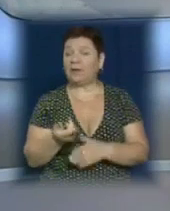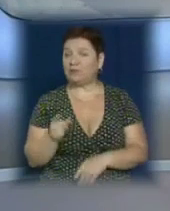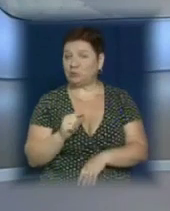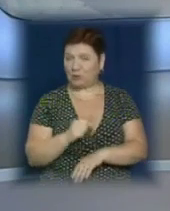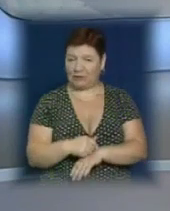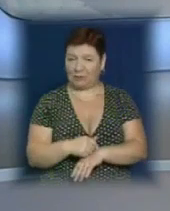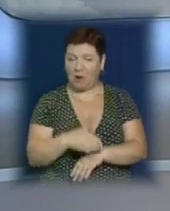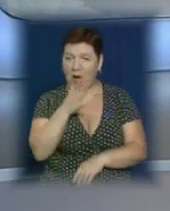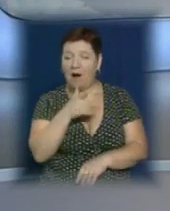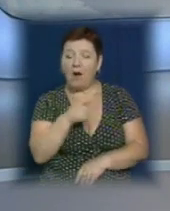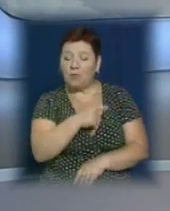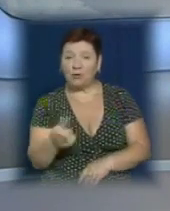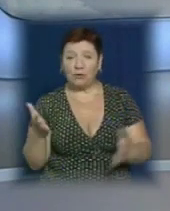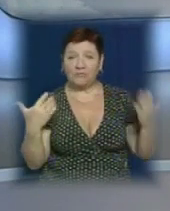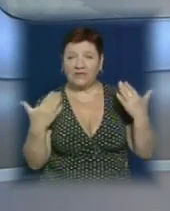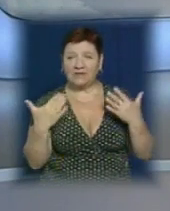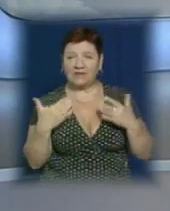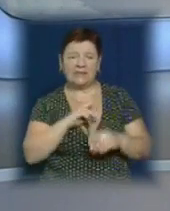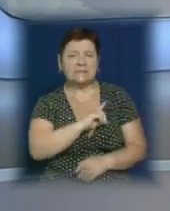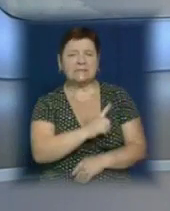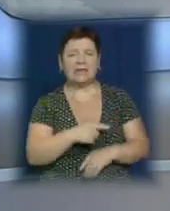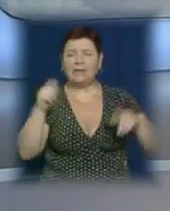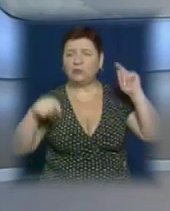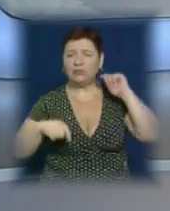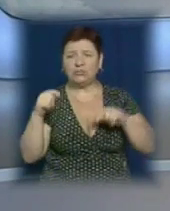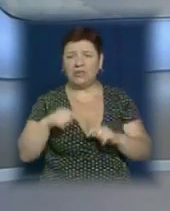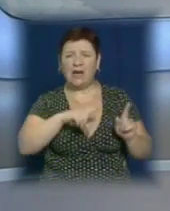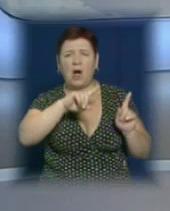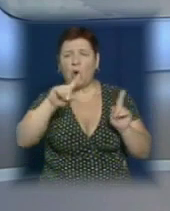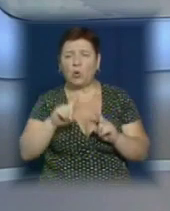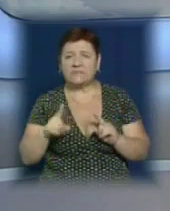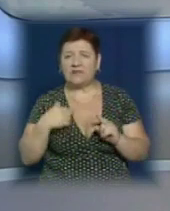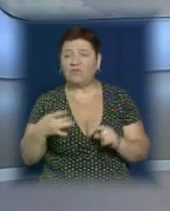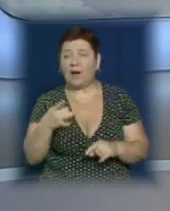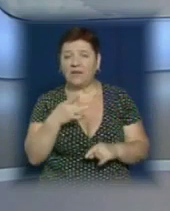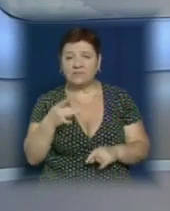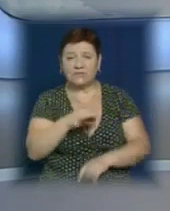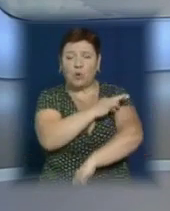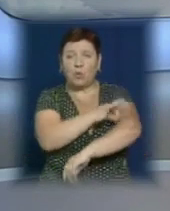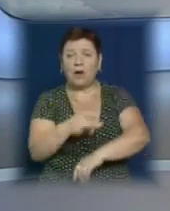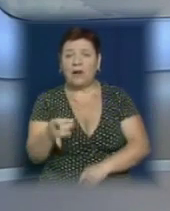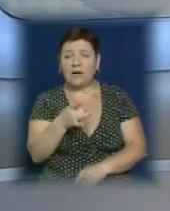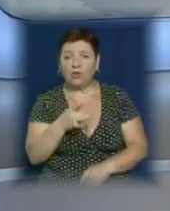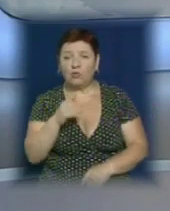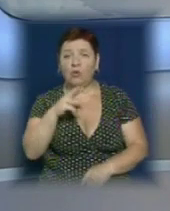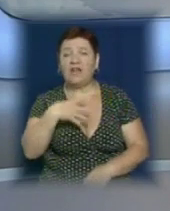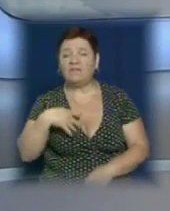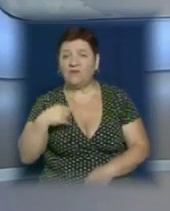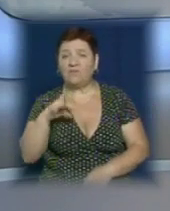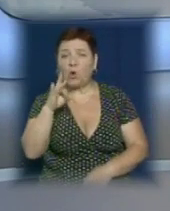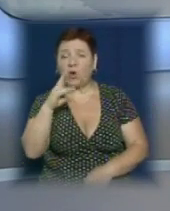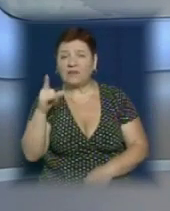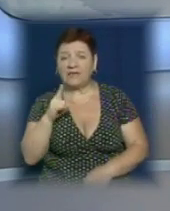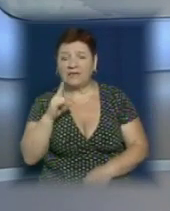Протягом вихідних в краї прийшли сильні зливи з градом, грози. В Рахівському районі на трасу Мукачево-Рогатини-Львів зійшли